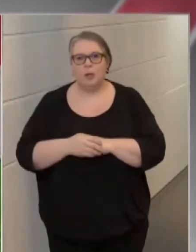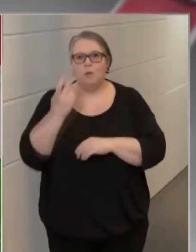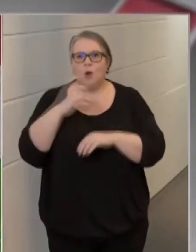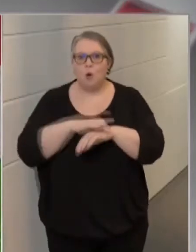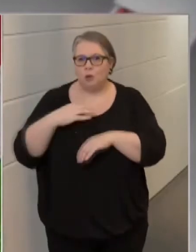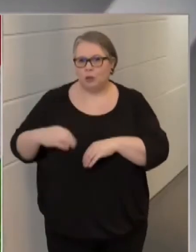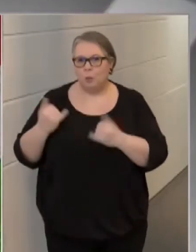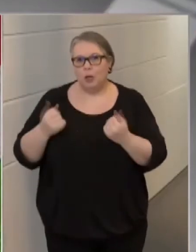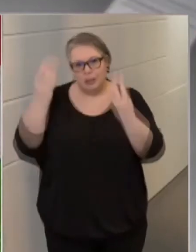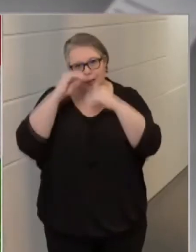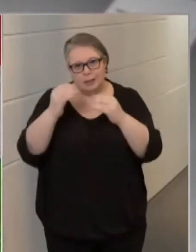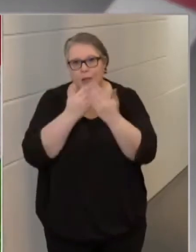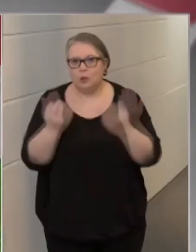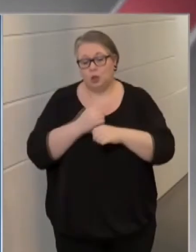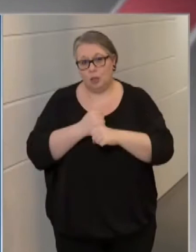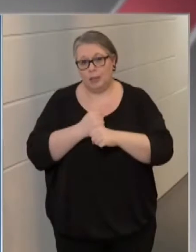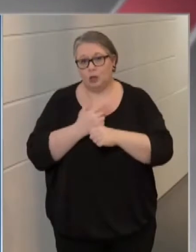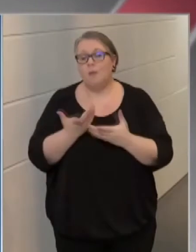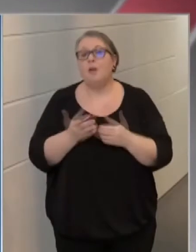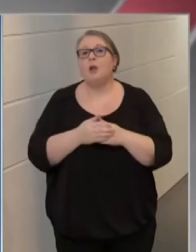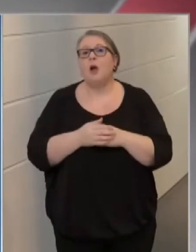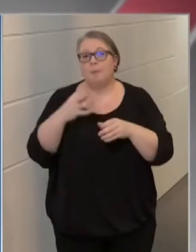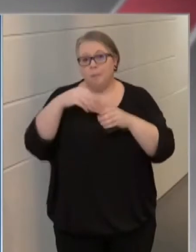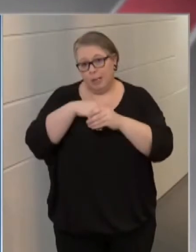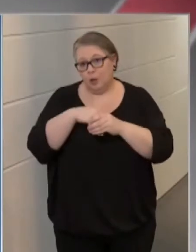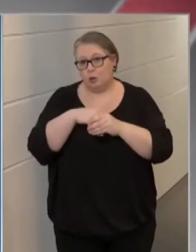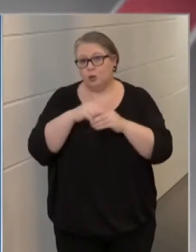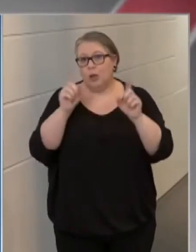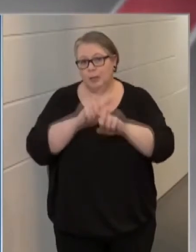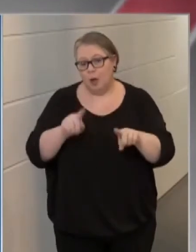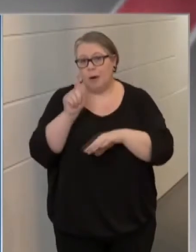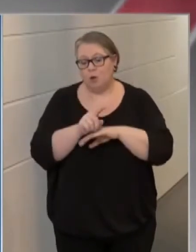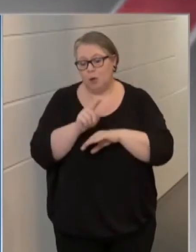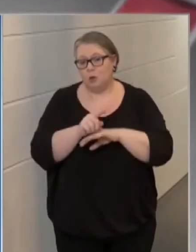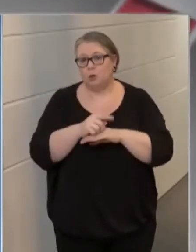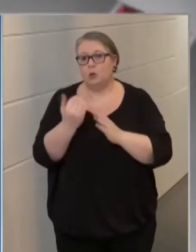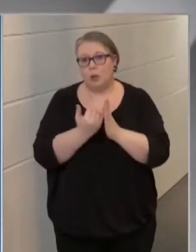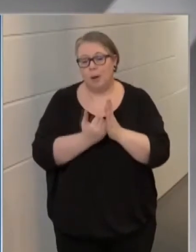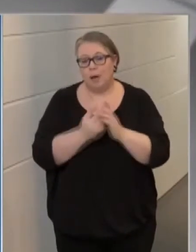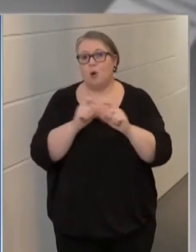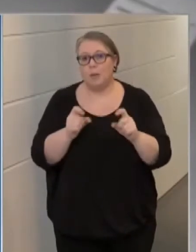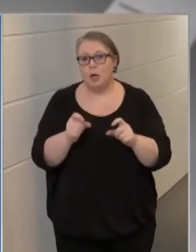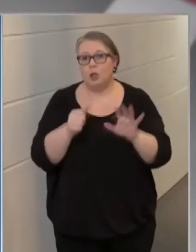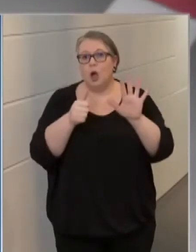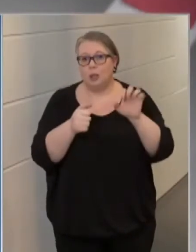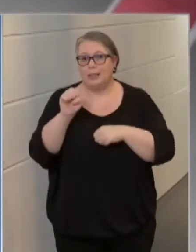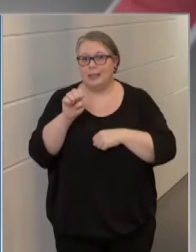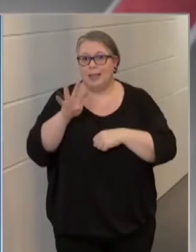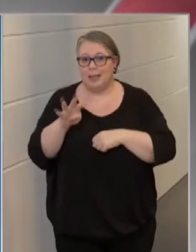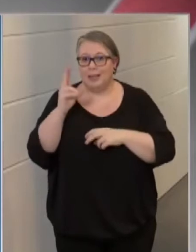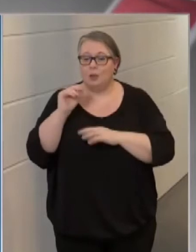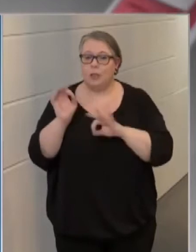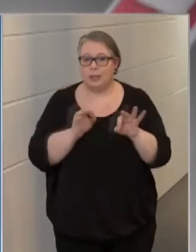miatt 182, a kereskedelmi üzletekre és vendéglátóhelyekre vonatkozó szabályok megszegése miatt pedig 828